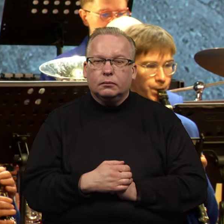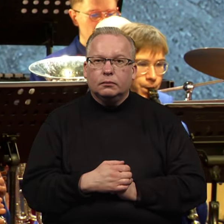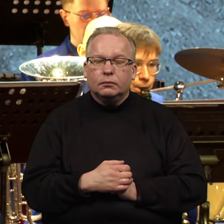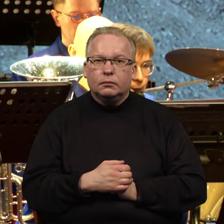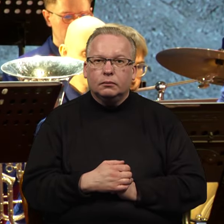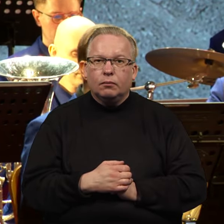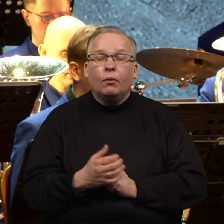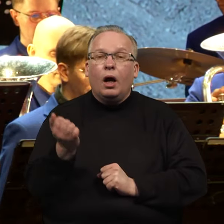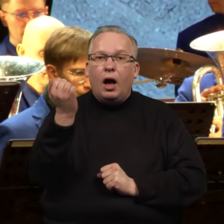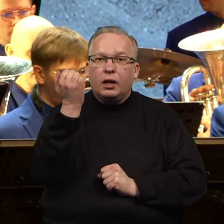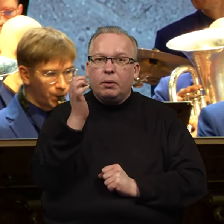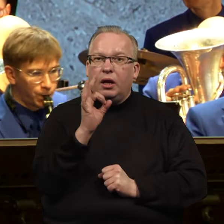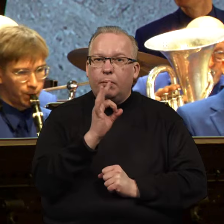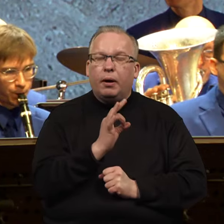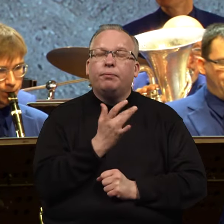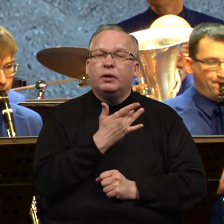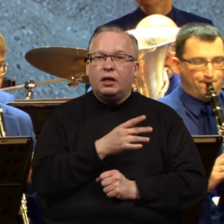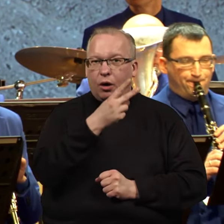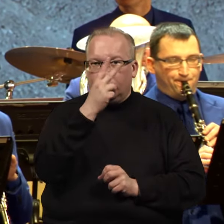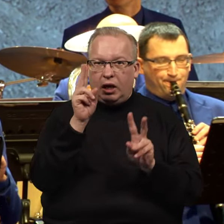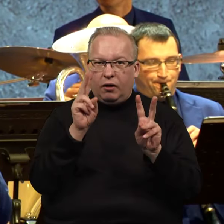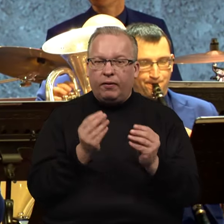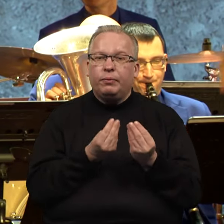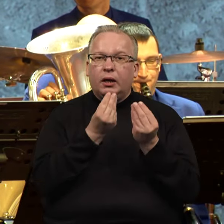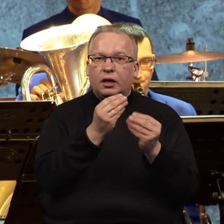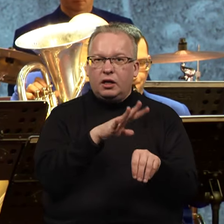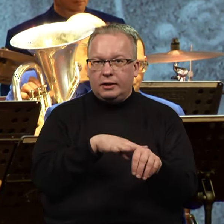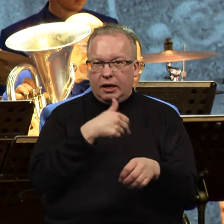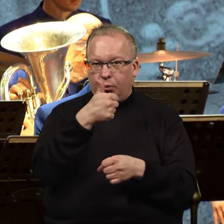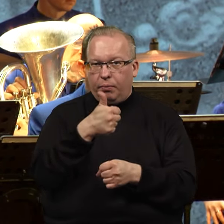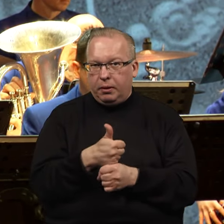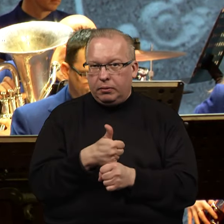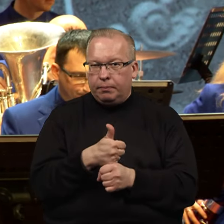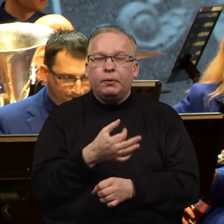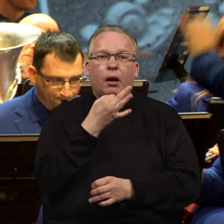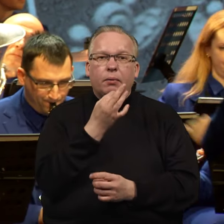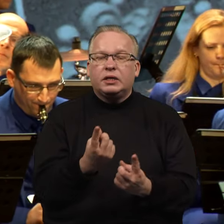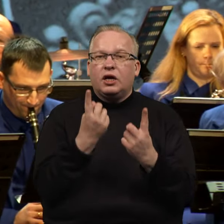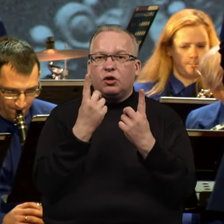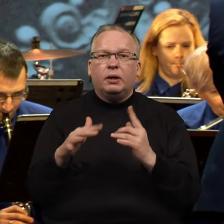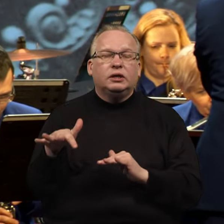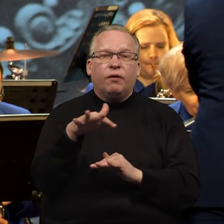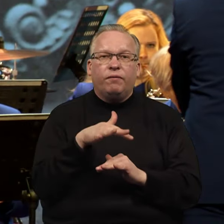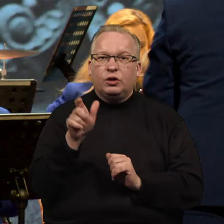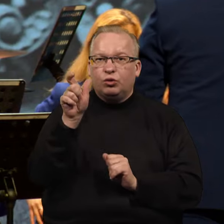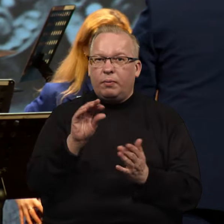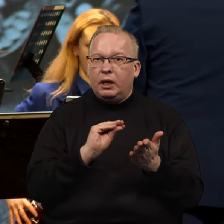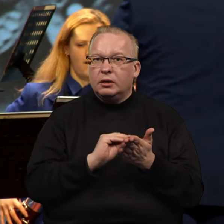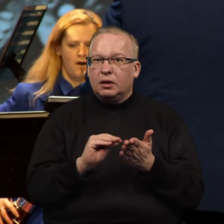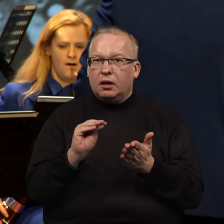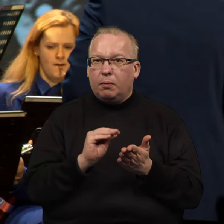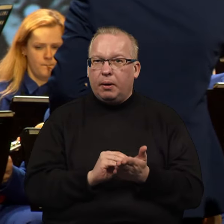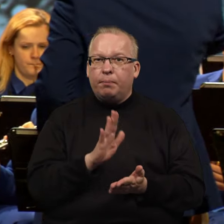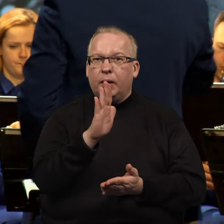Atminimo medalius tarnaukite Lietuvai įteikdama Seimo pirmininkė pabrėži žymios visuomenininkės, rašytojos